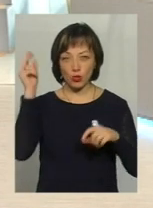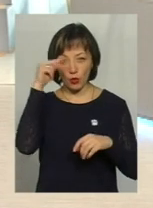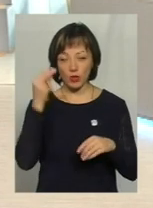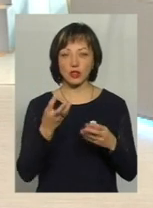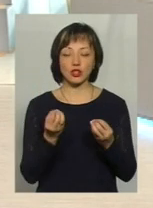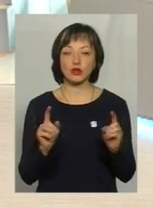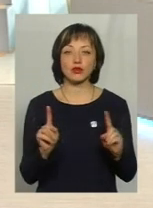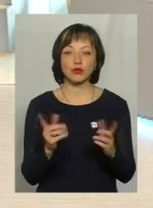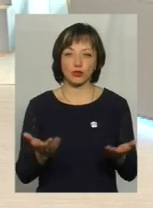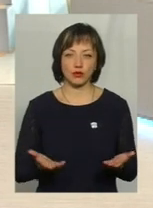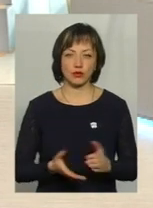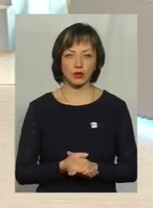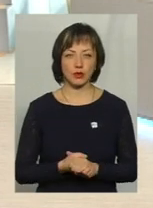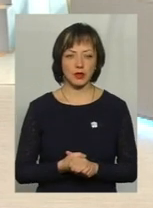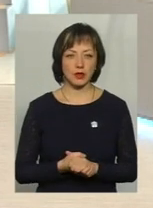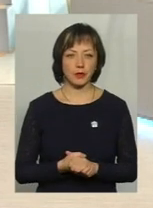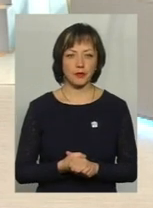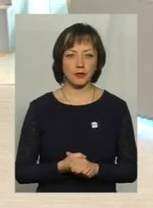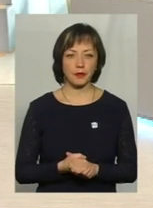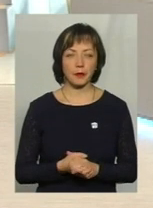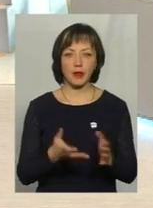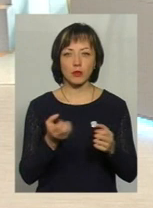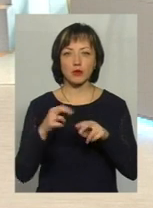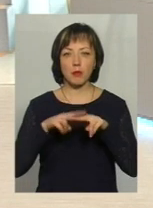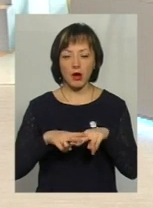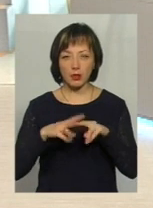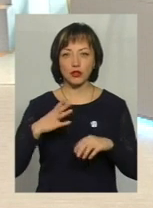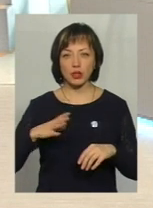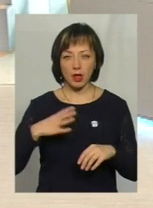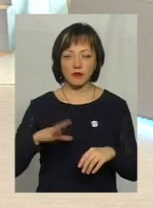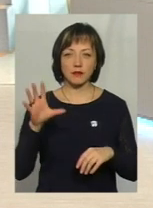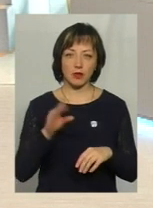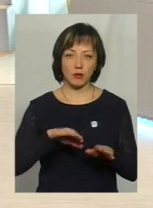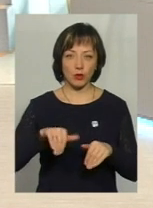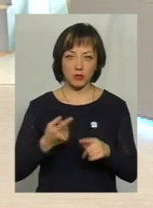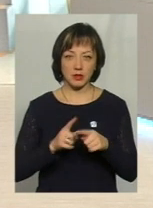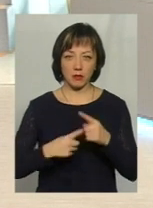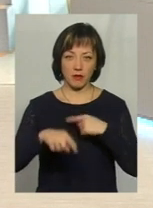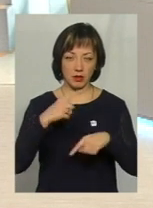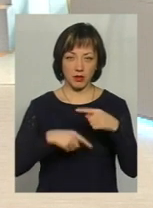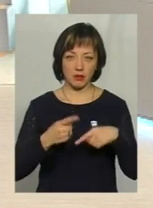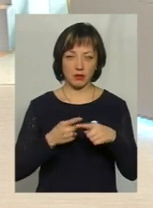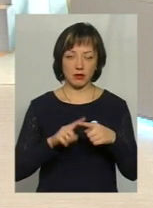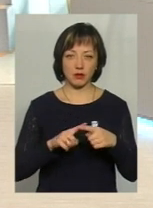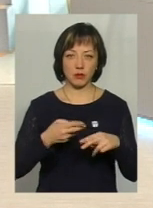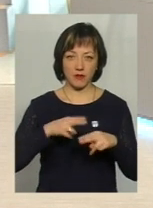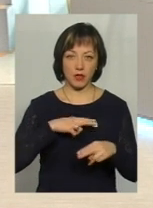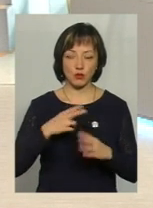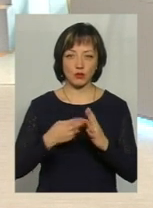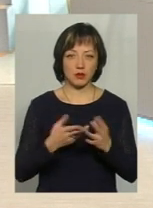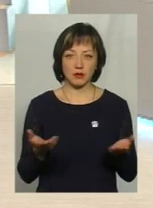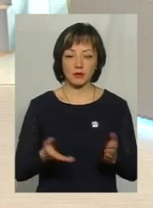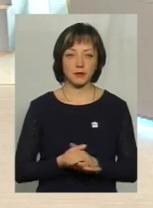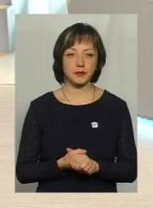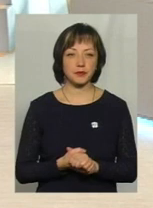навчається? Чи мені треба все-таки отримати паспорт, а потім мені вже повертатися ця субсидію? Дякую